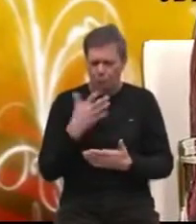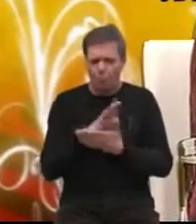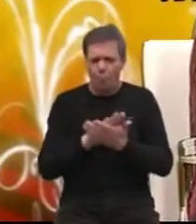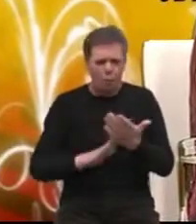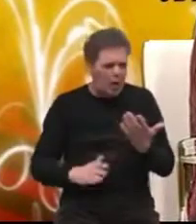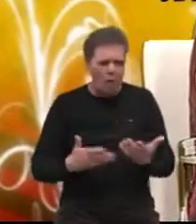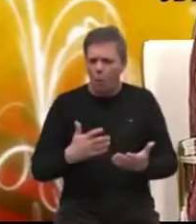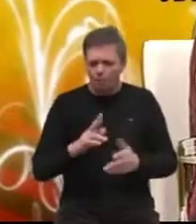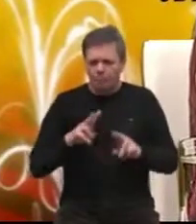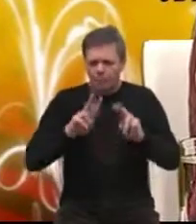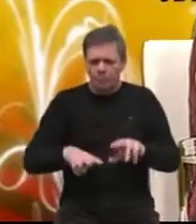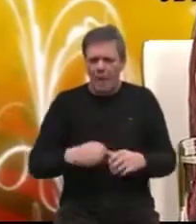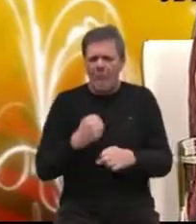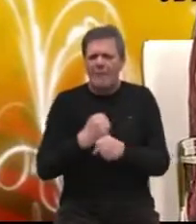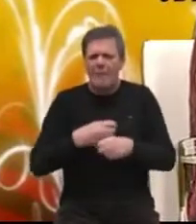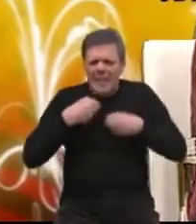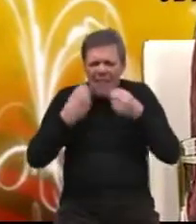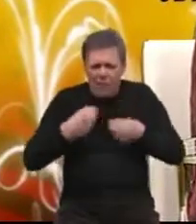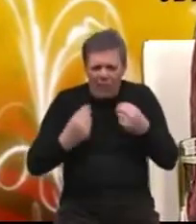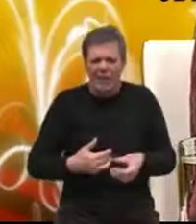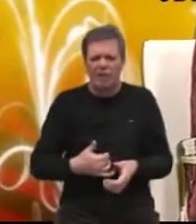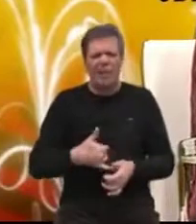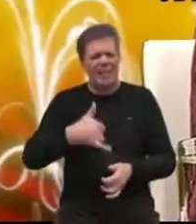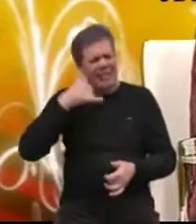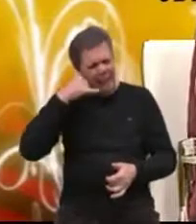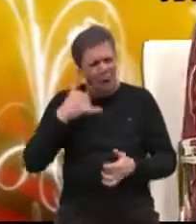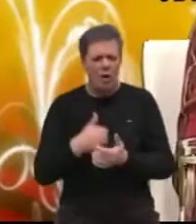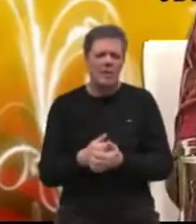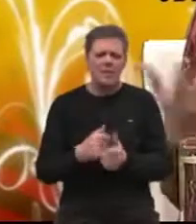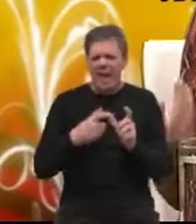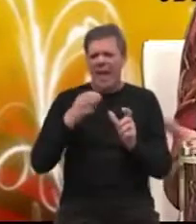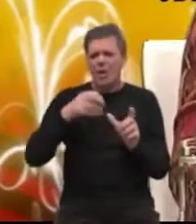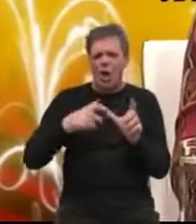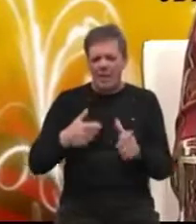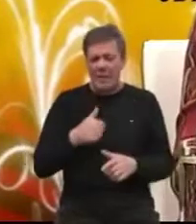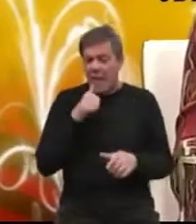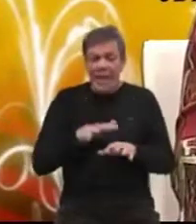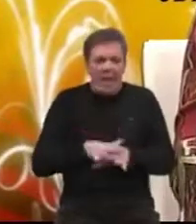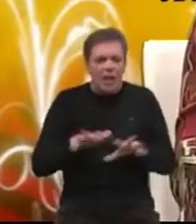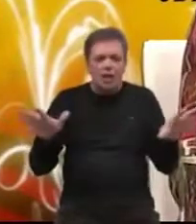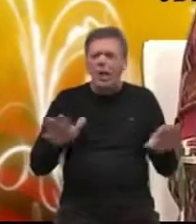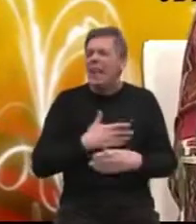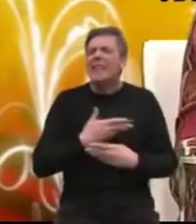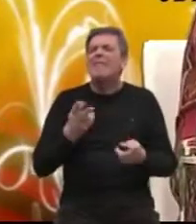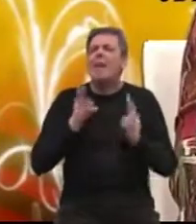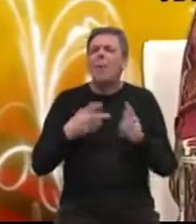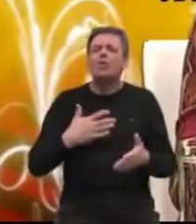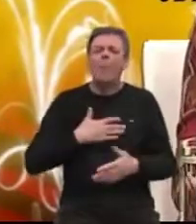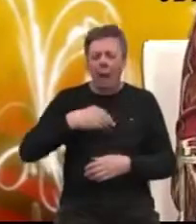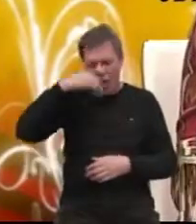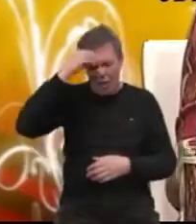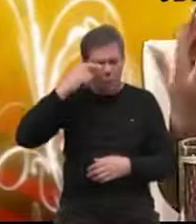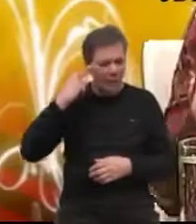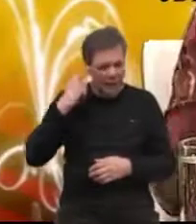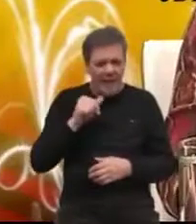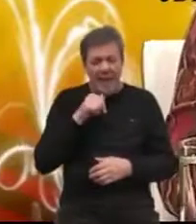počeli sa savjetovalištama i sa SOS telefonom i širili sva moguća naša iskustvena